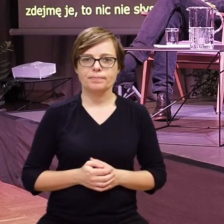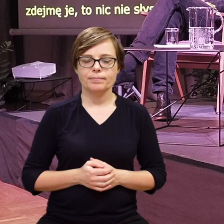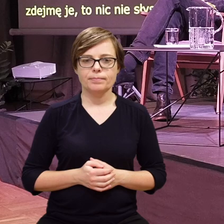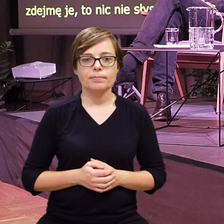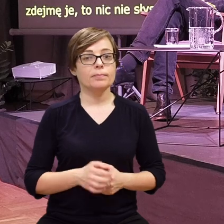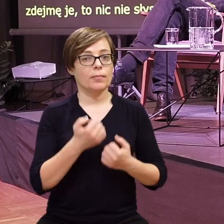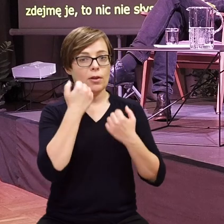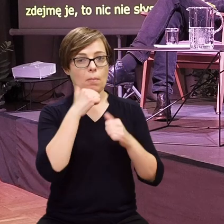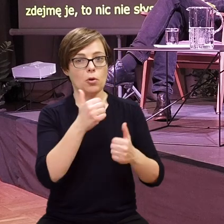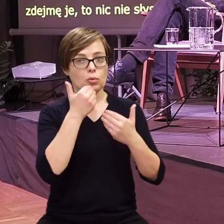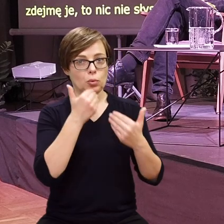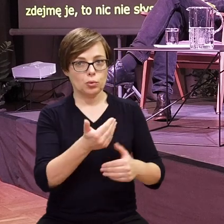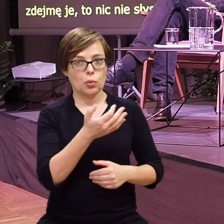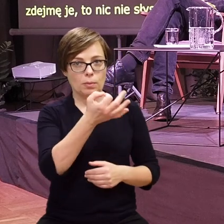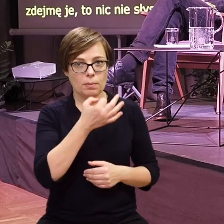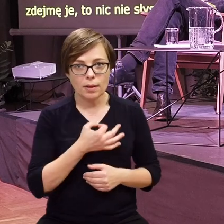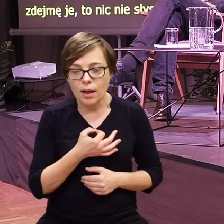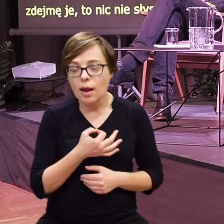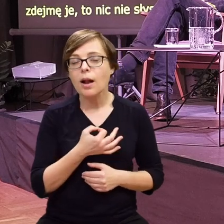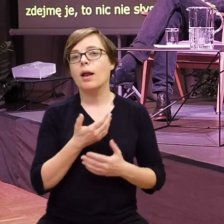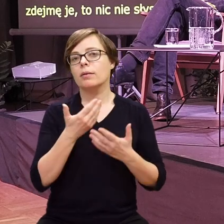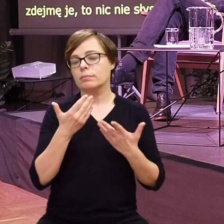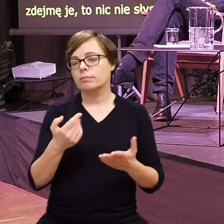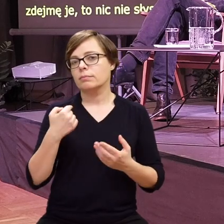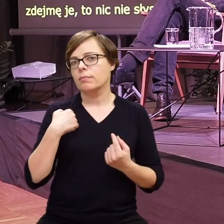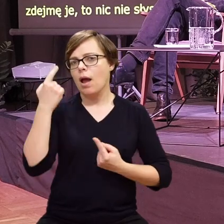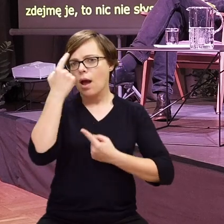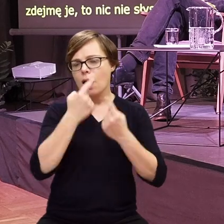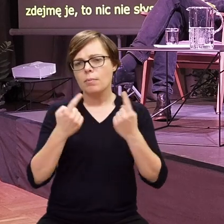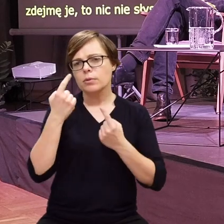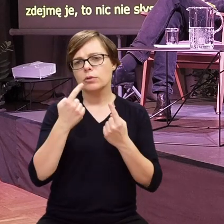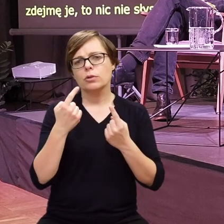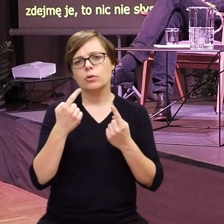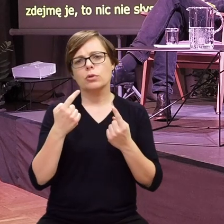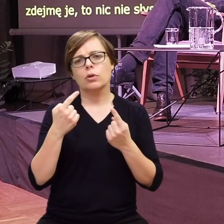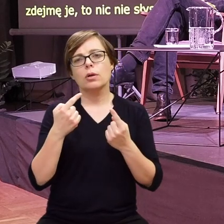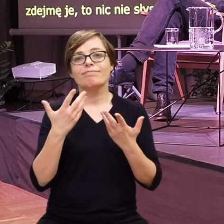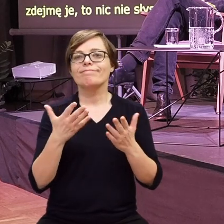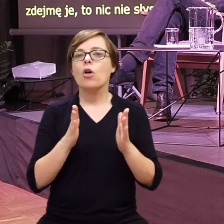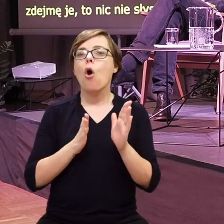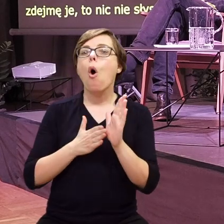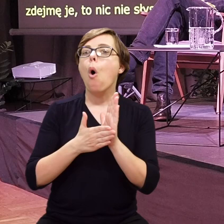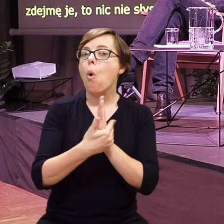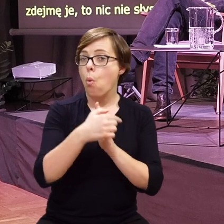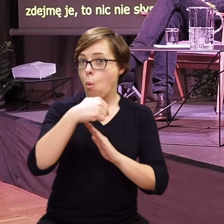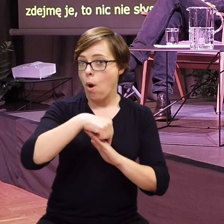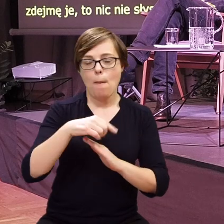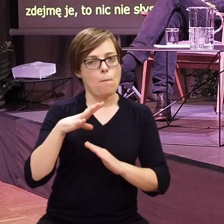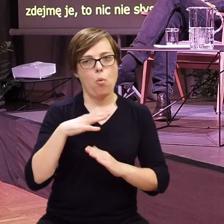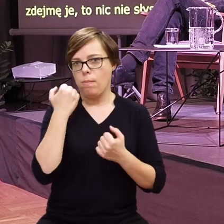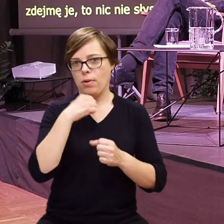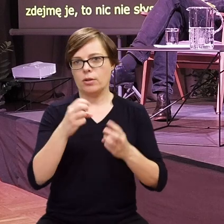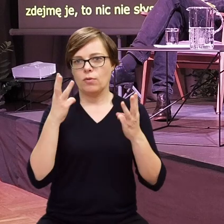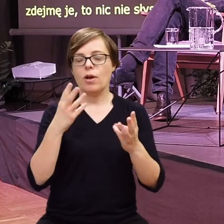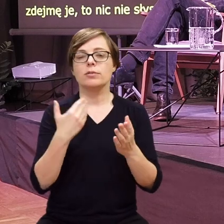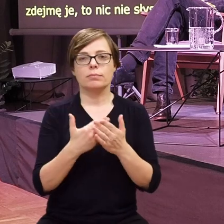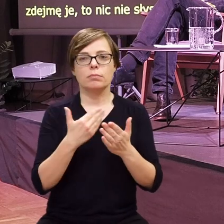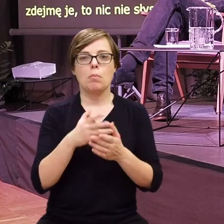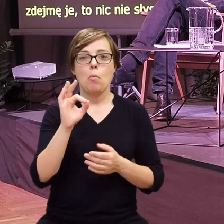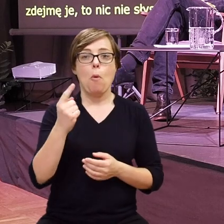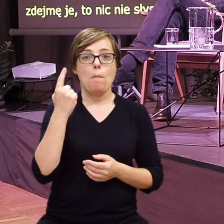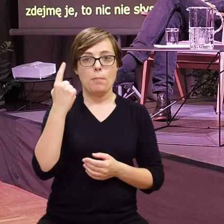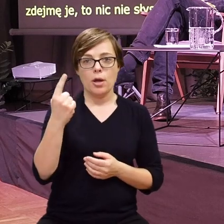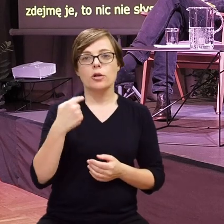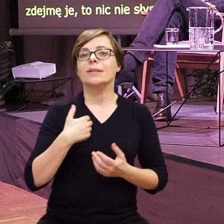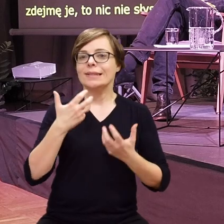Bardzo dziękuję za to pytanie, bo myślę, że to jest, okładka była bardzo ważna, bo zależało nam po pierwsze na